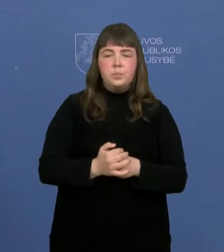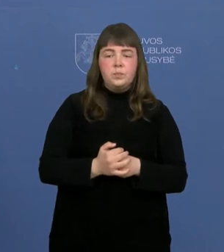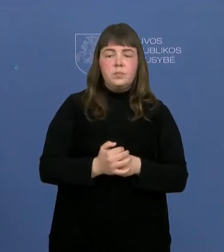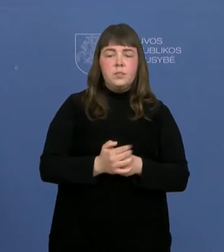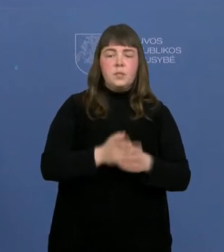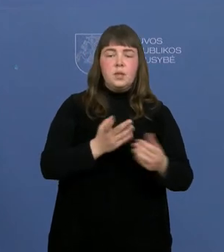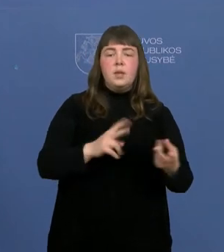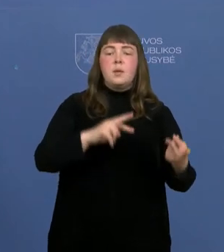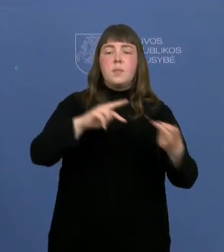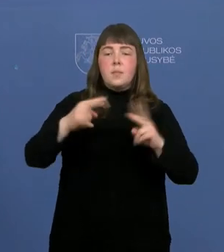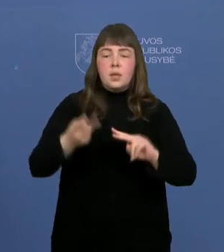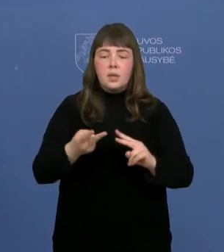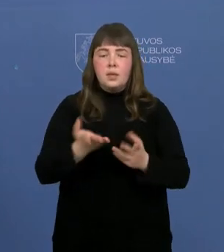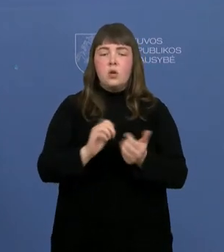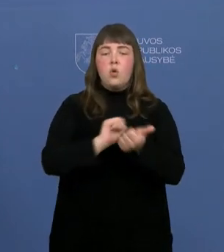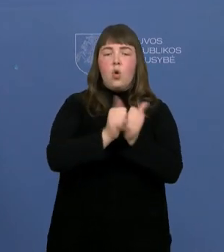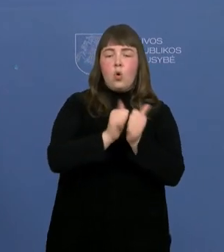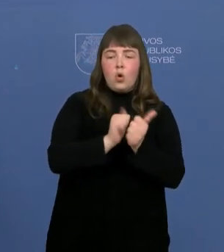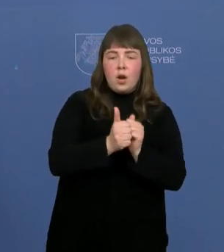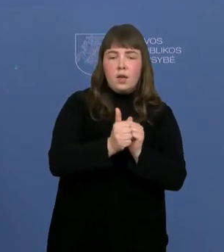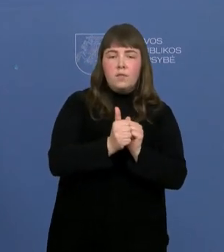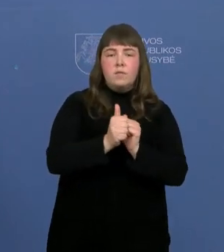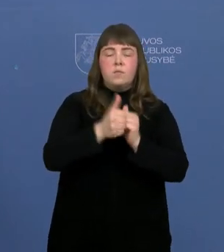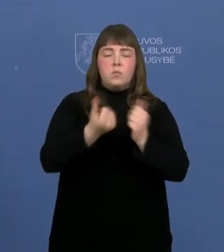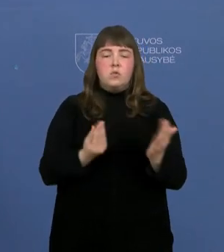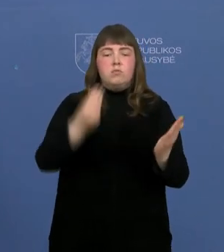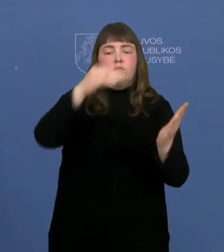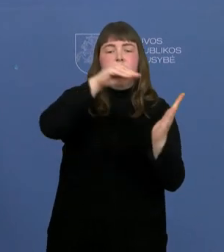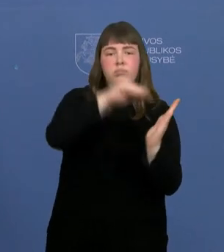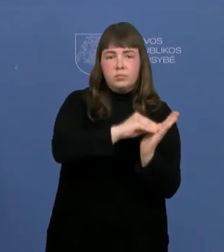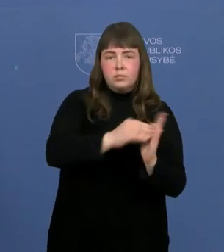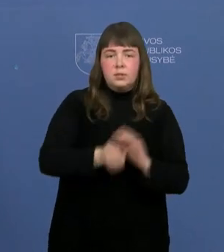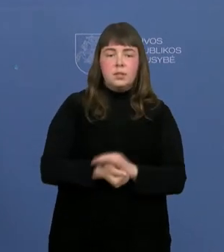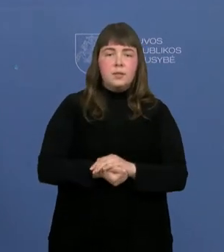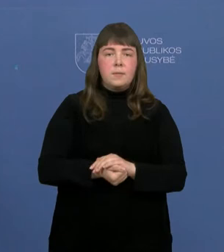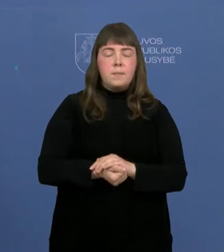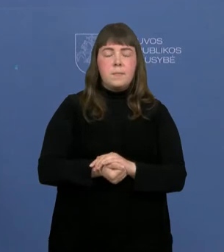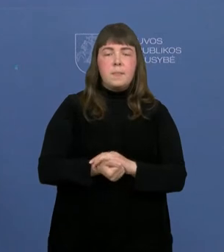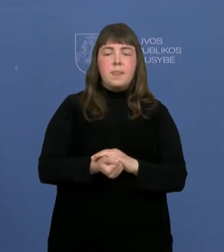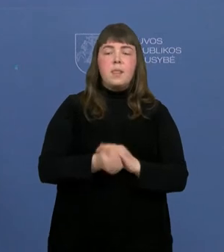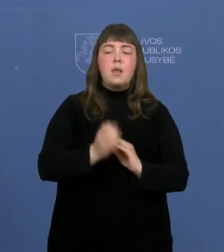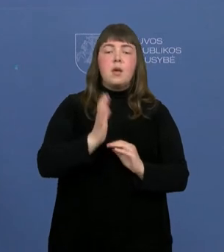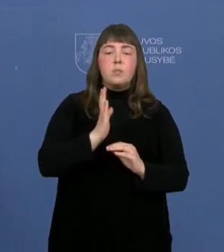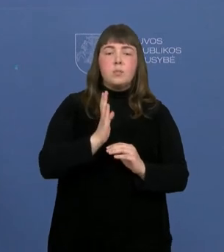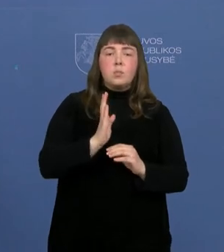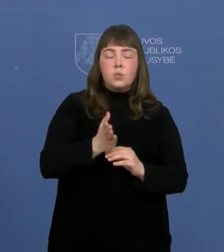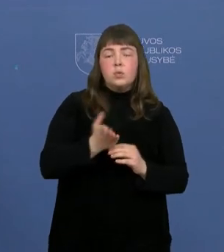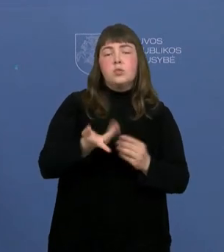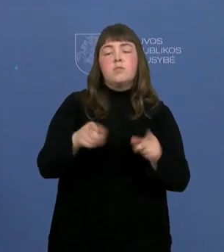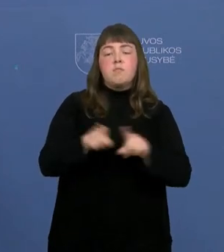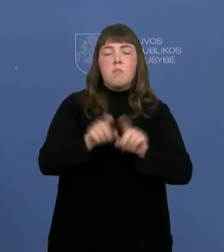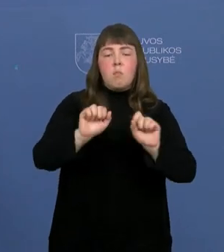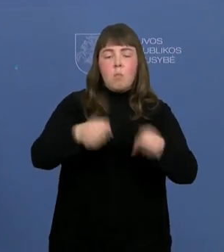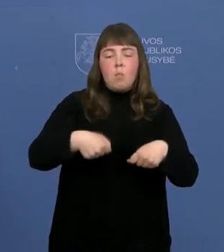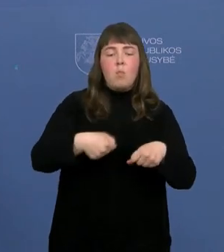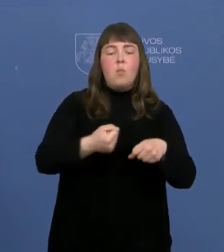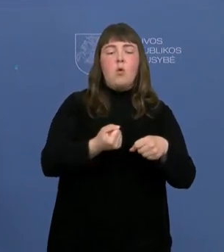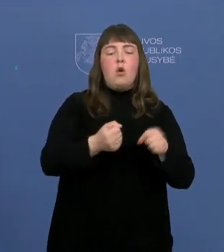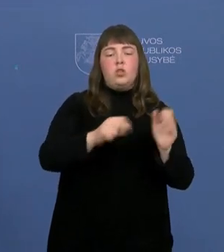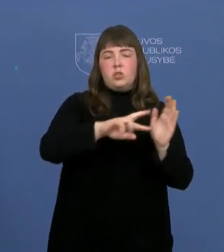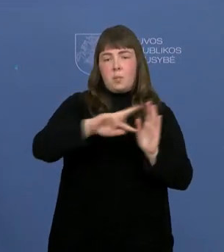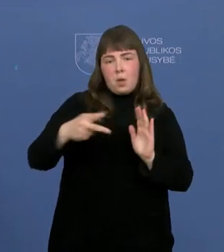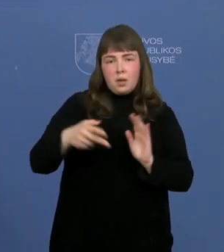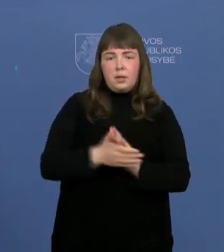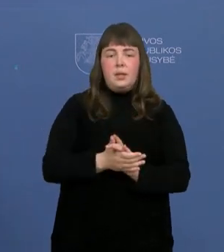pakeitus ir įvedus konkuravimo kriterijų, tuo metu taip pat bus galima keisti ir šitą nuostatą,